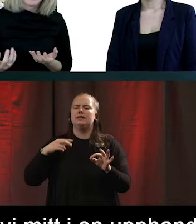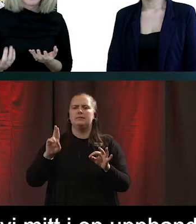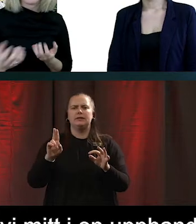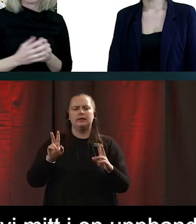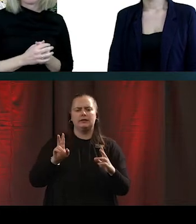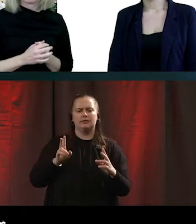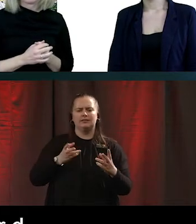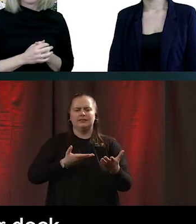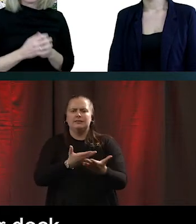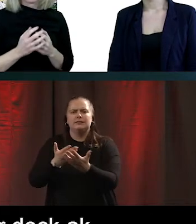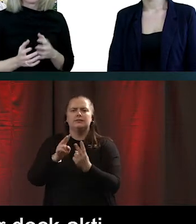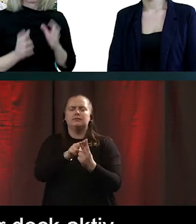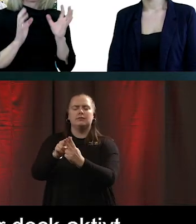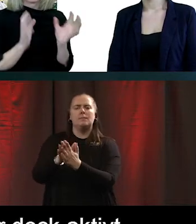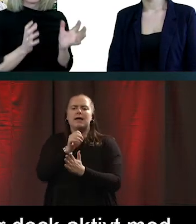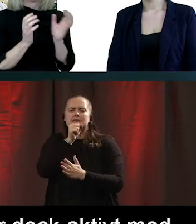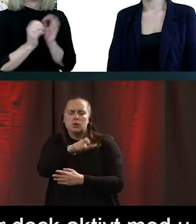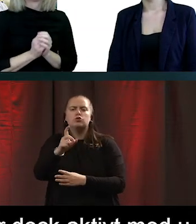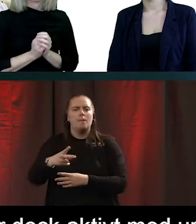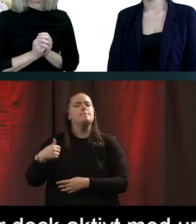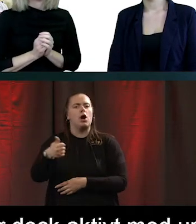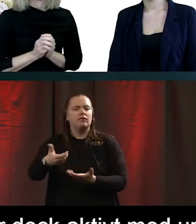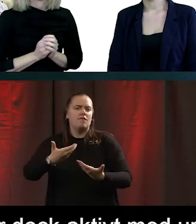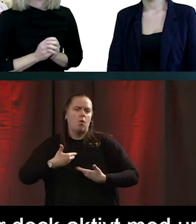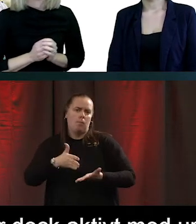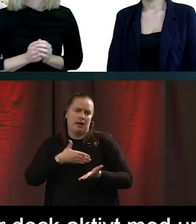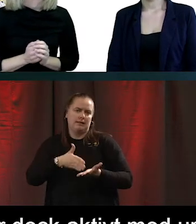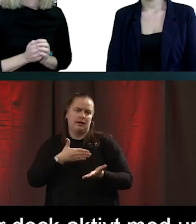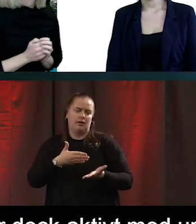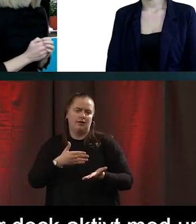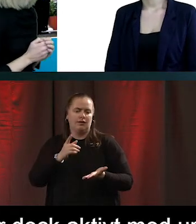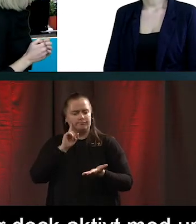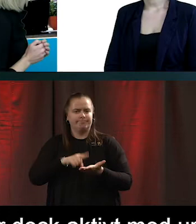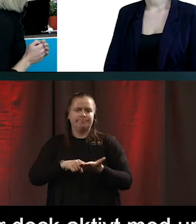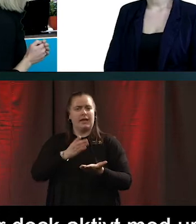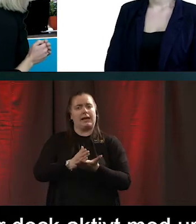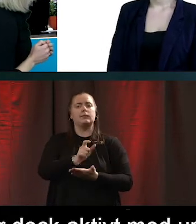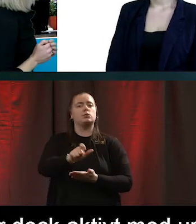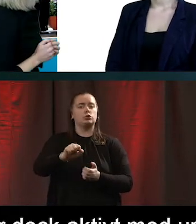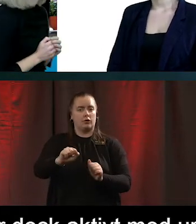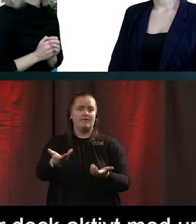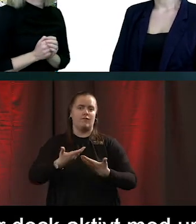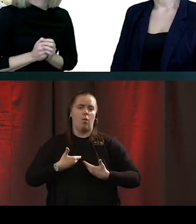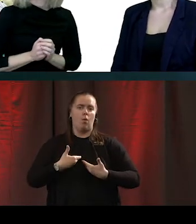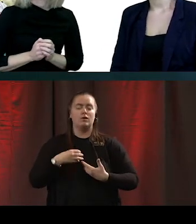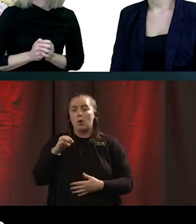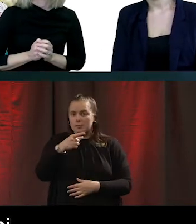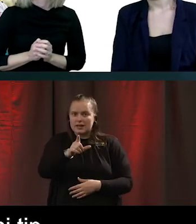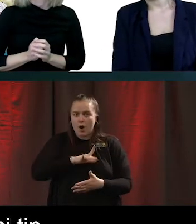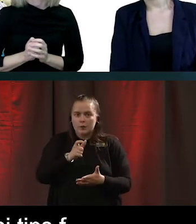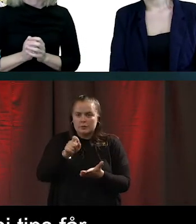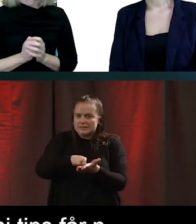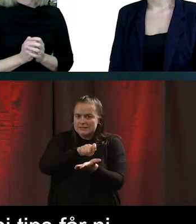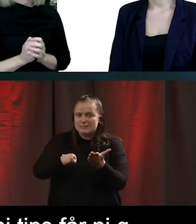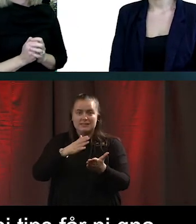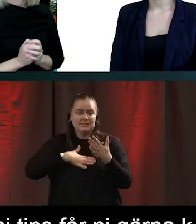behöver det här surfplattan. Så att det kommer till rätt målgrupp. Precis. Och har ni några tips gällande det så får ni gärna fylla i chatten